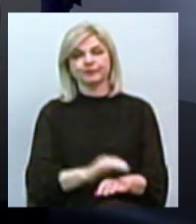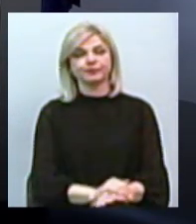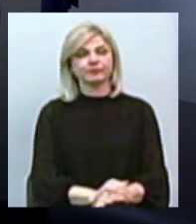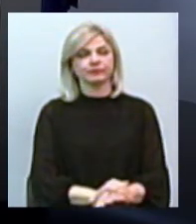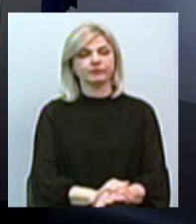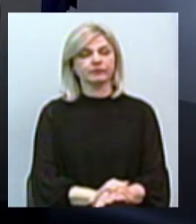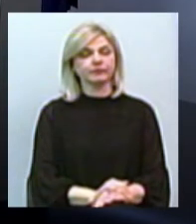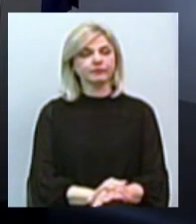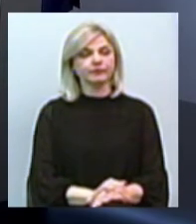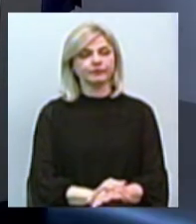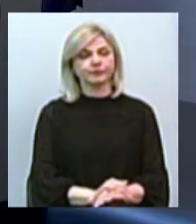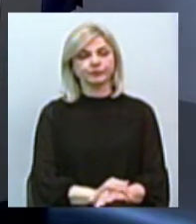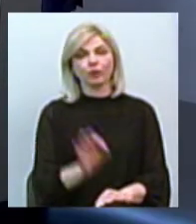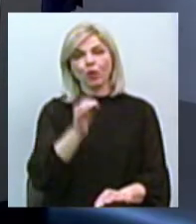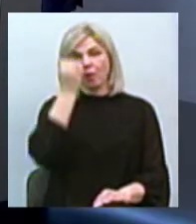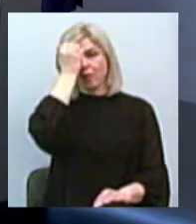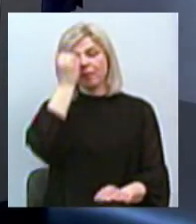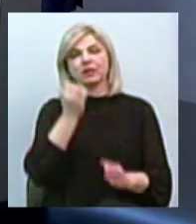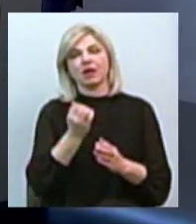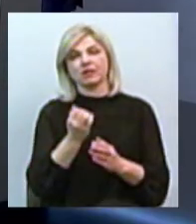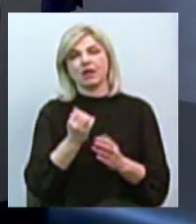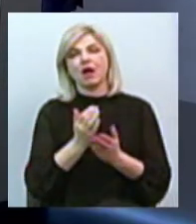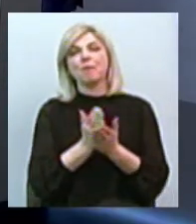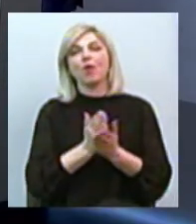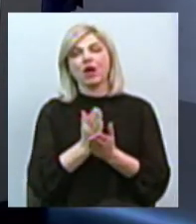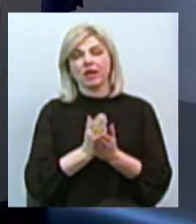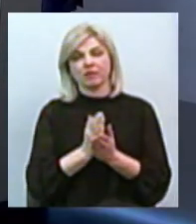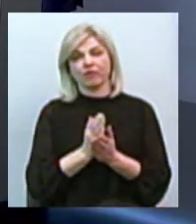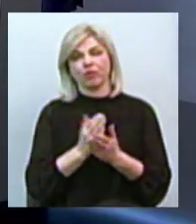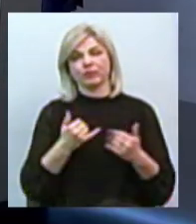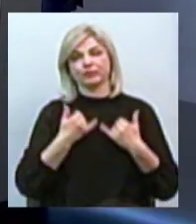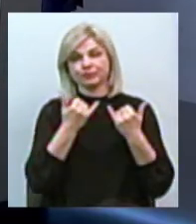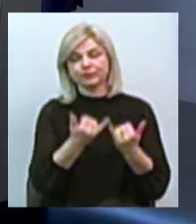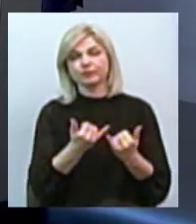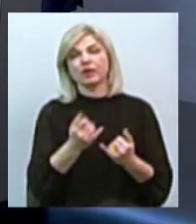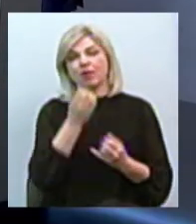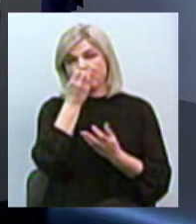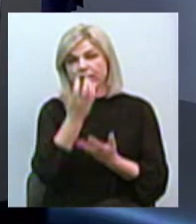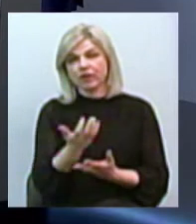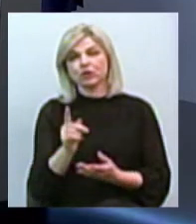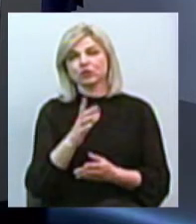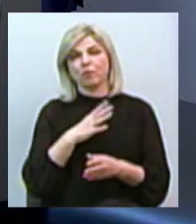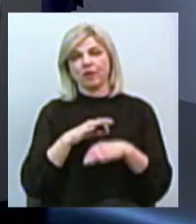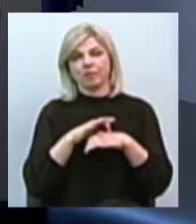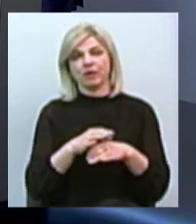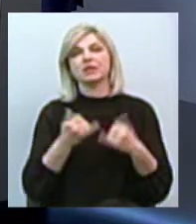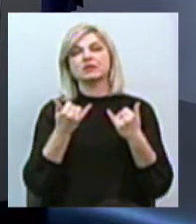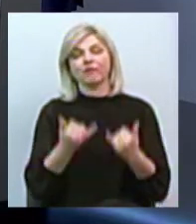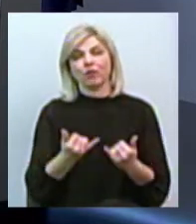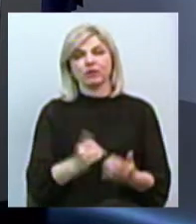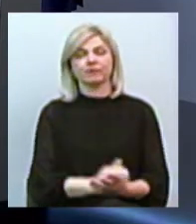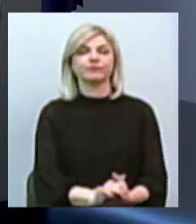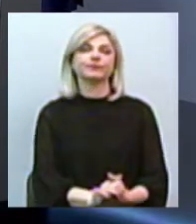Чорного про поминальну молитву на євриті та покладання твітів, що відбулися сьогодні на вшанування пам'яті жертв